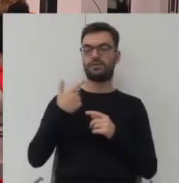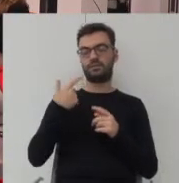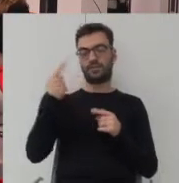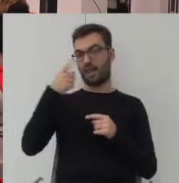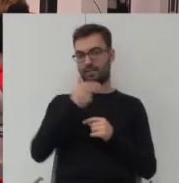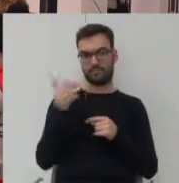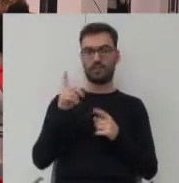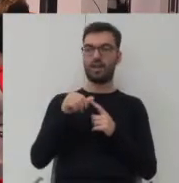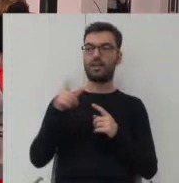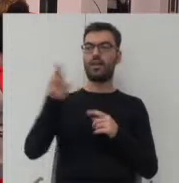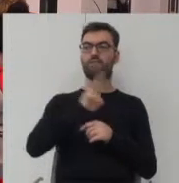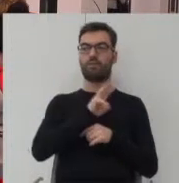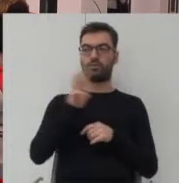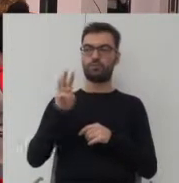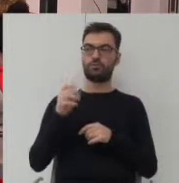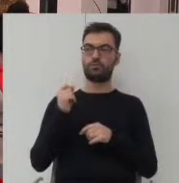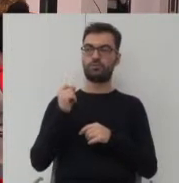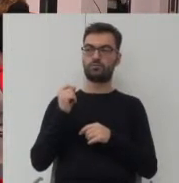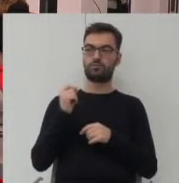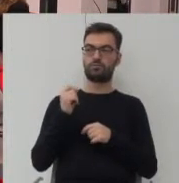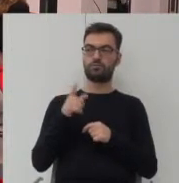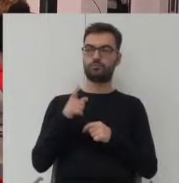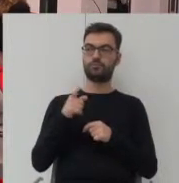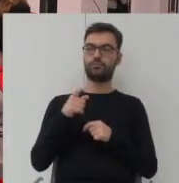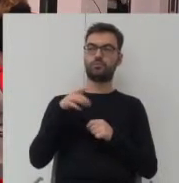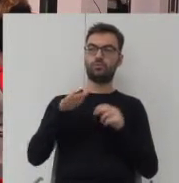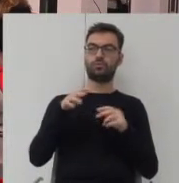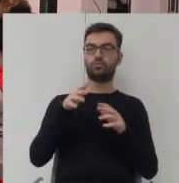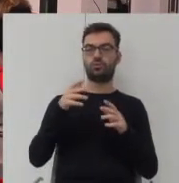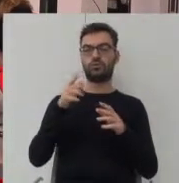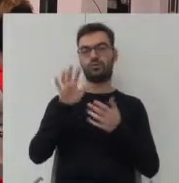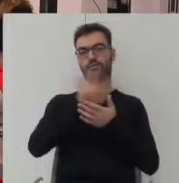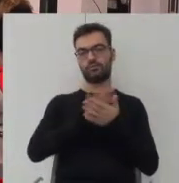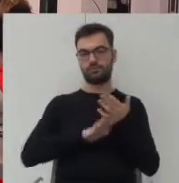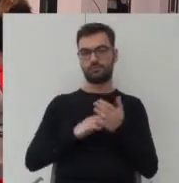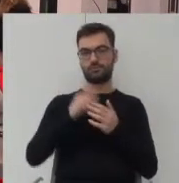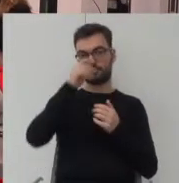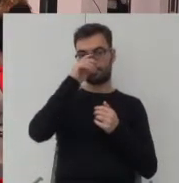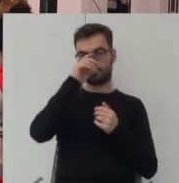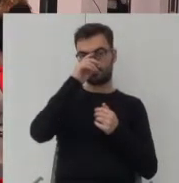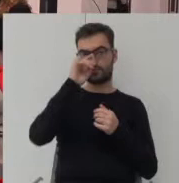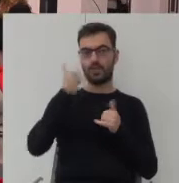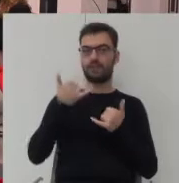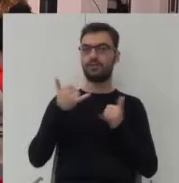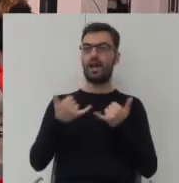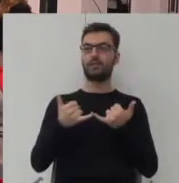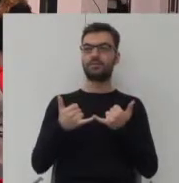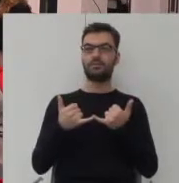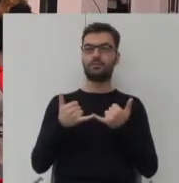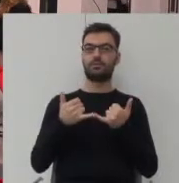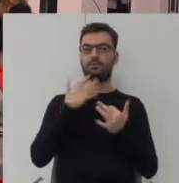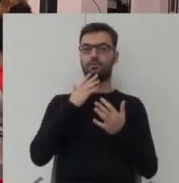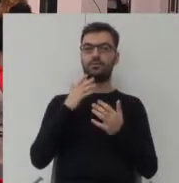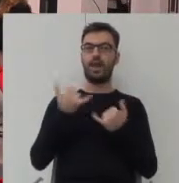Ale tam jest na stronie internetowej, jest bardzo dużo powiedziane o tym, jak według